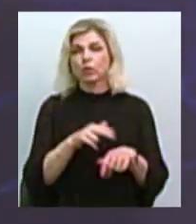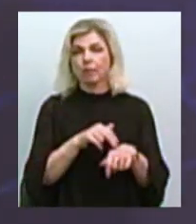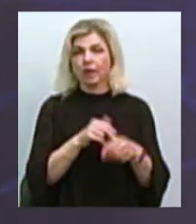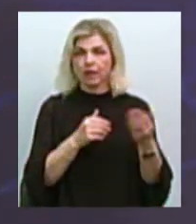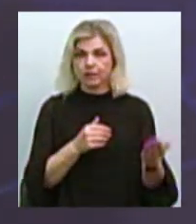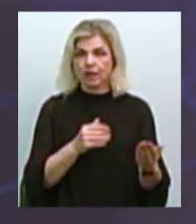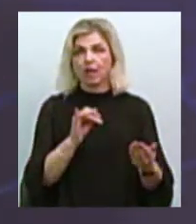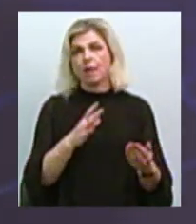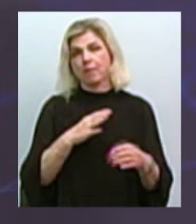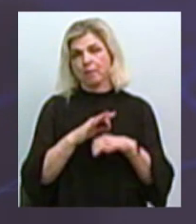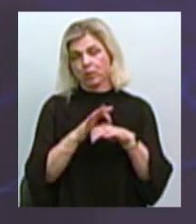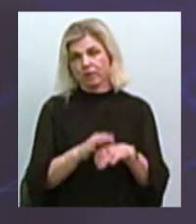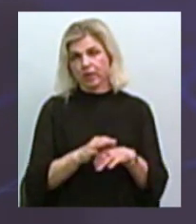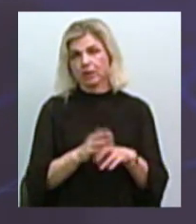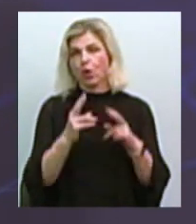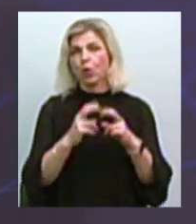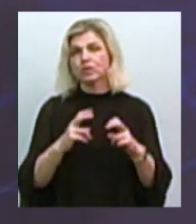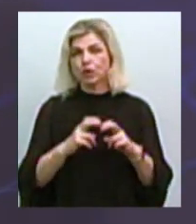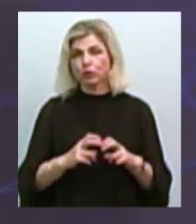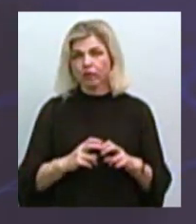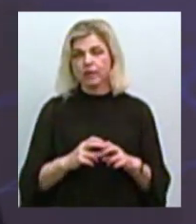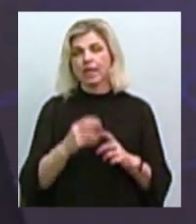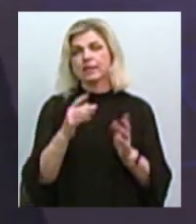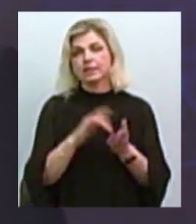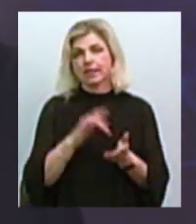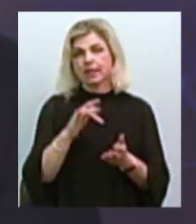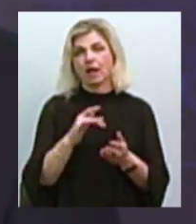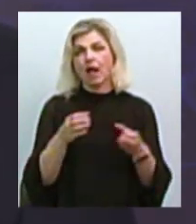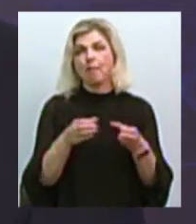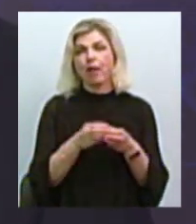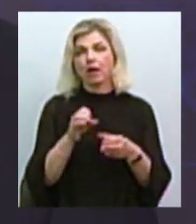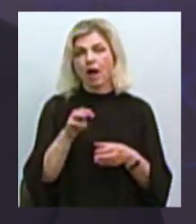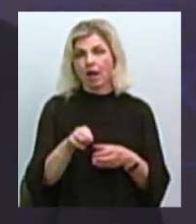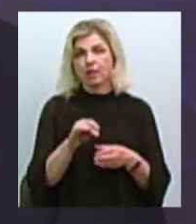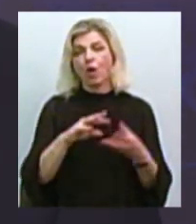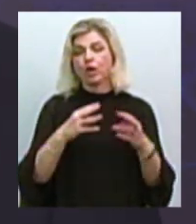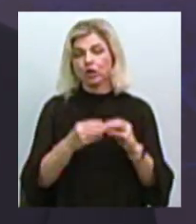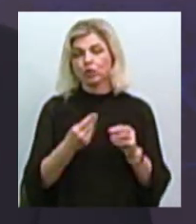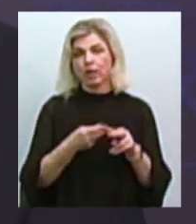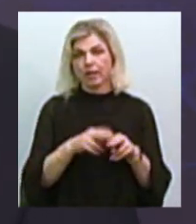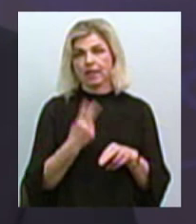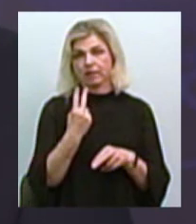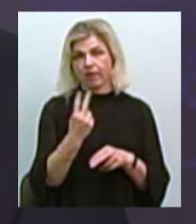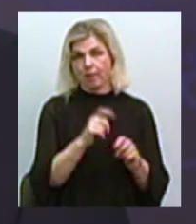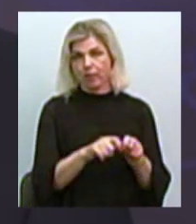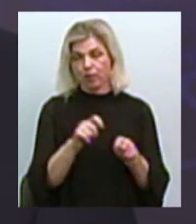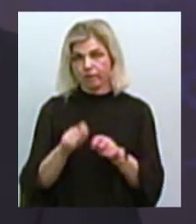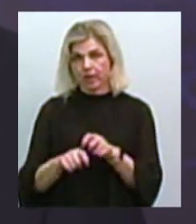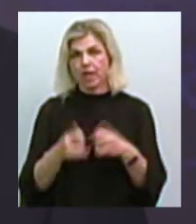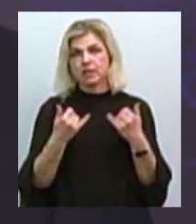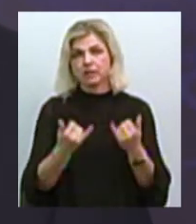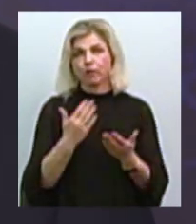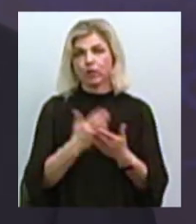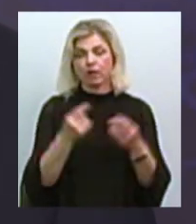було проведено розслідування центральним апаратом. по результатах цих двох перевірок на сьогодні є